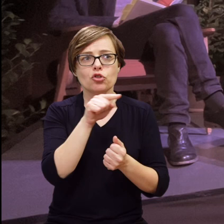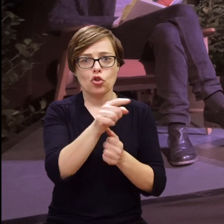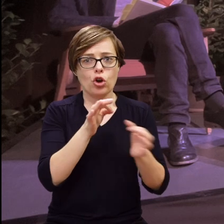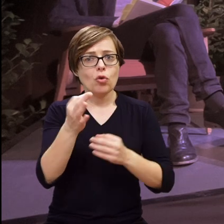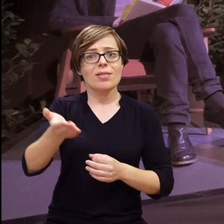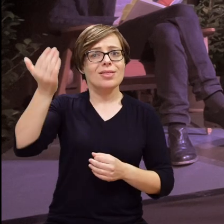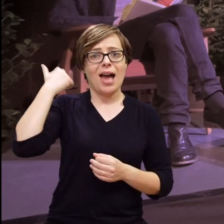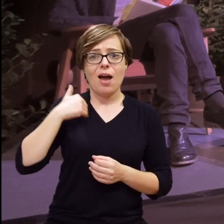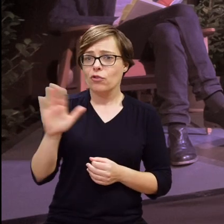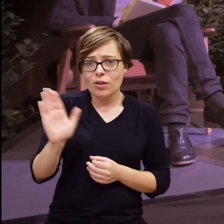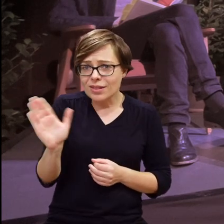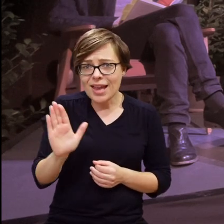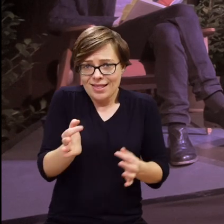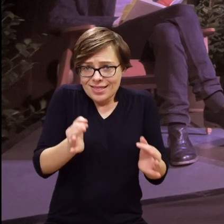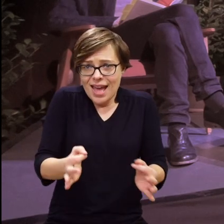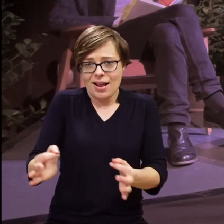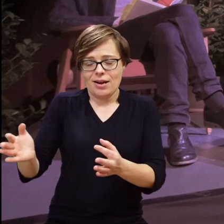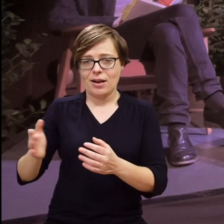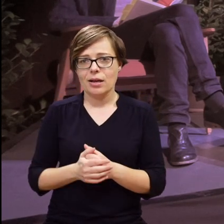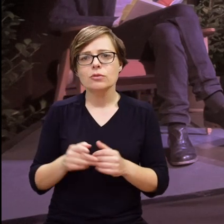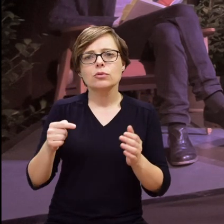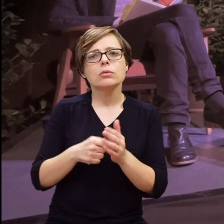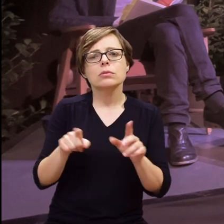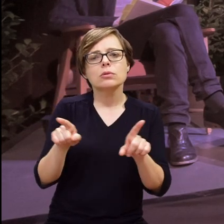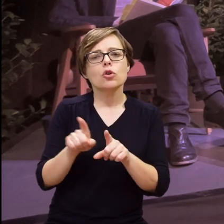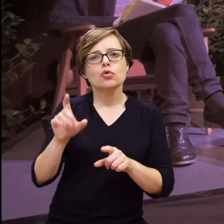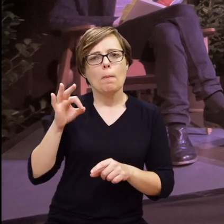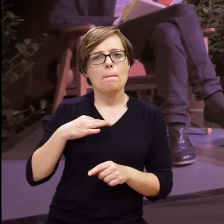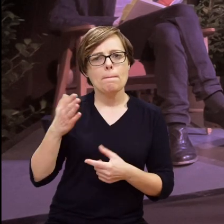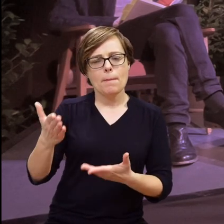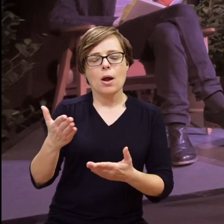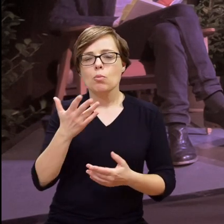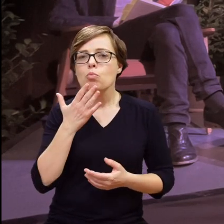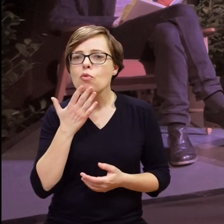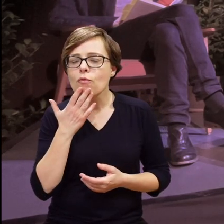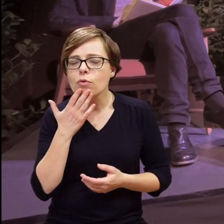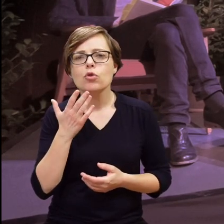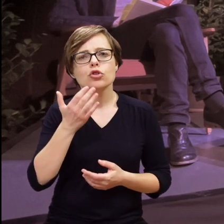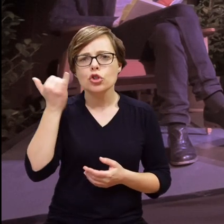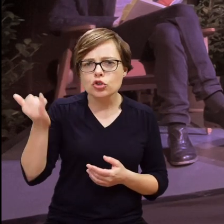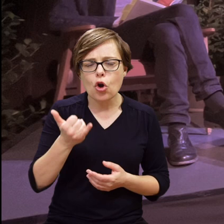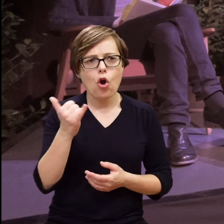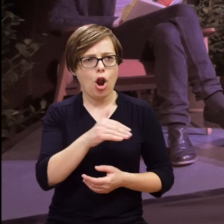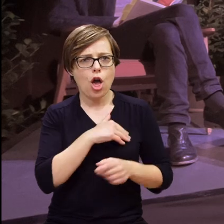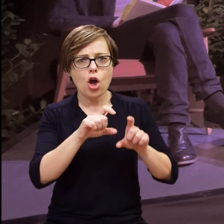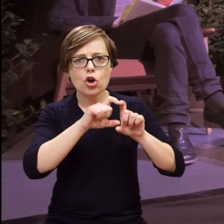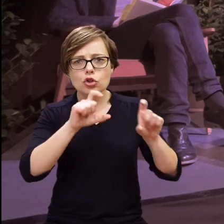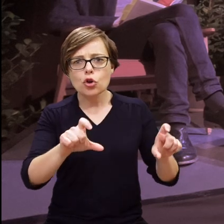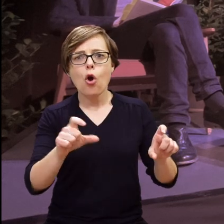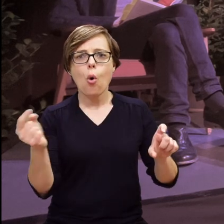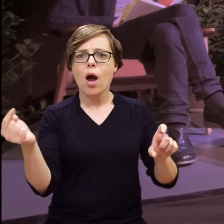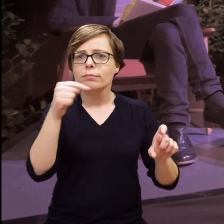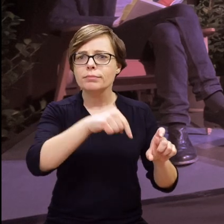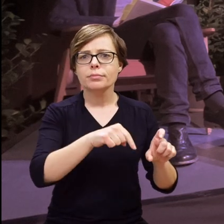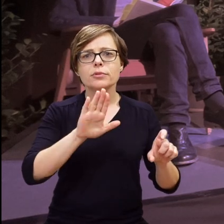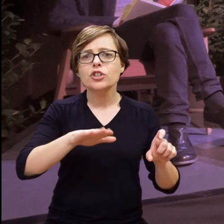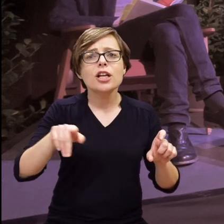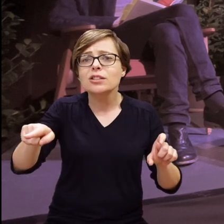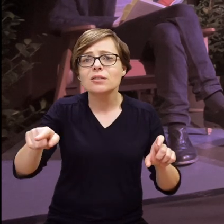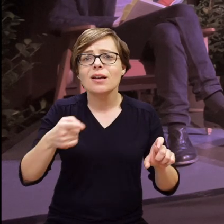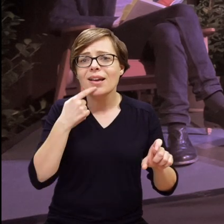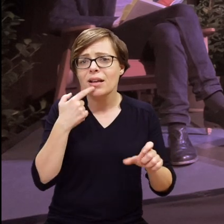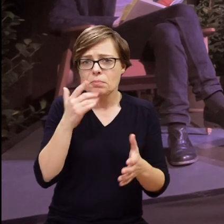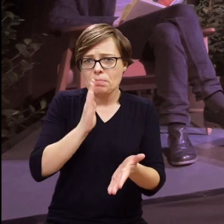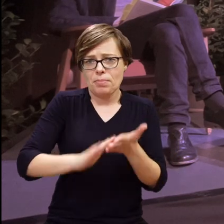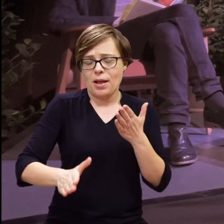dawna, tylko to się dzieje wciąż i to, o czym teraz właśnie pani wspomniała, że wciąż trafiają dzieci, które